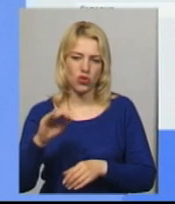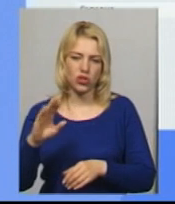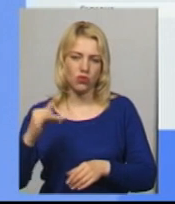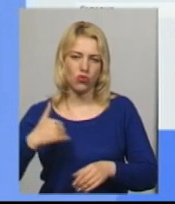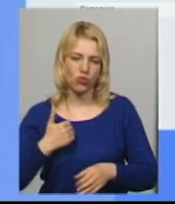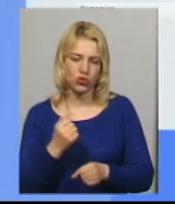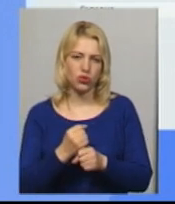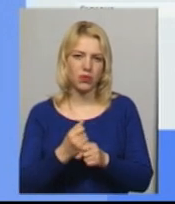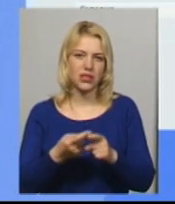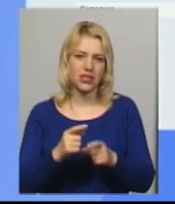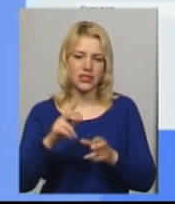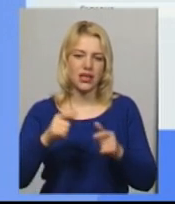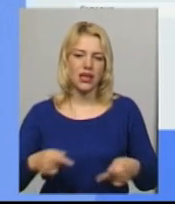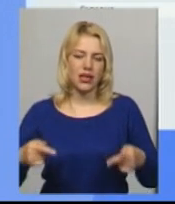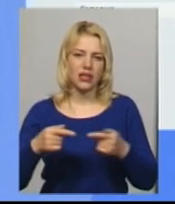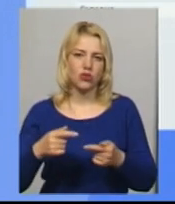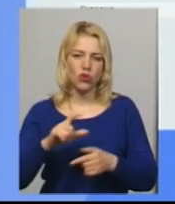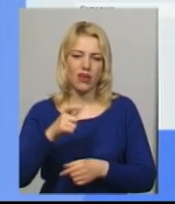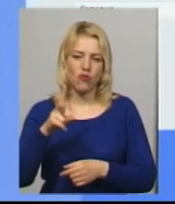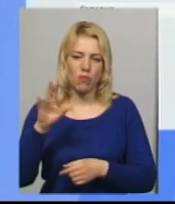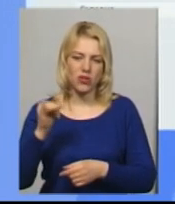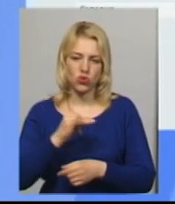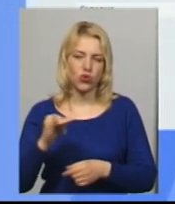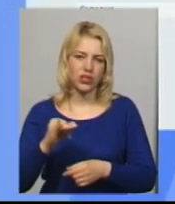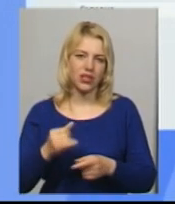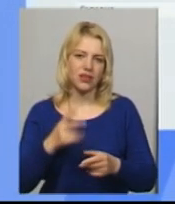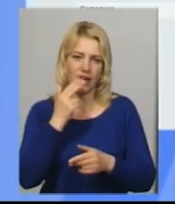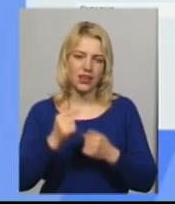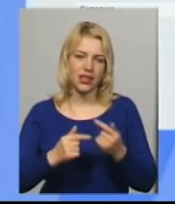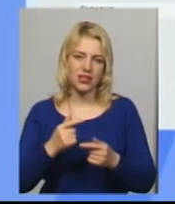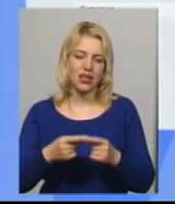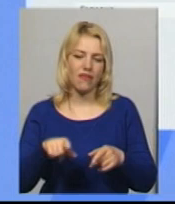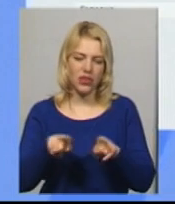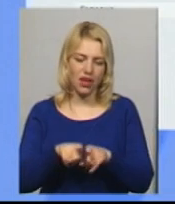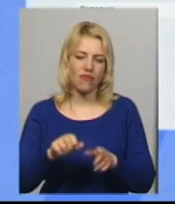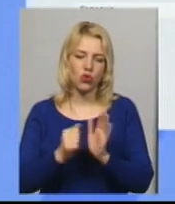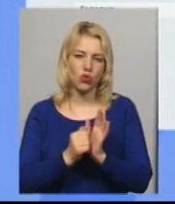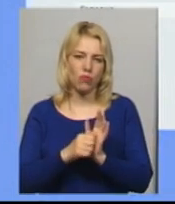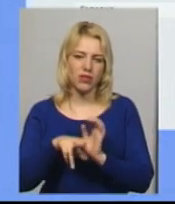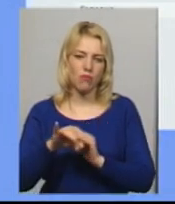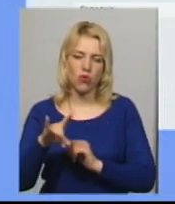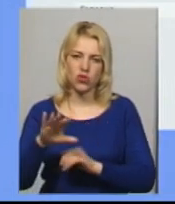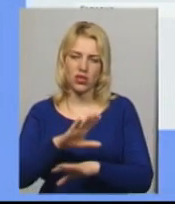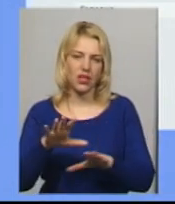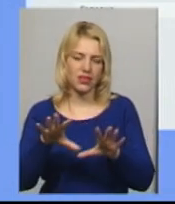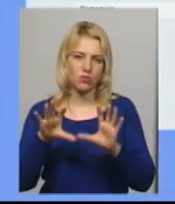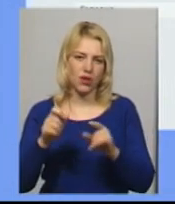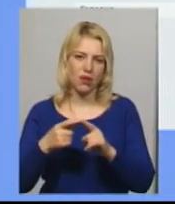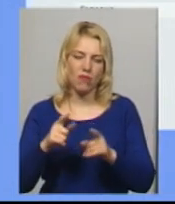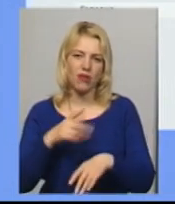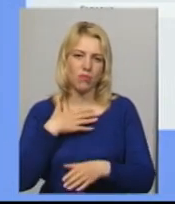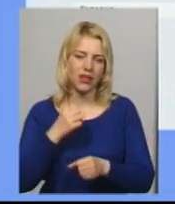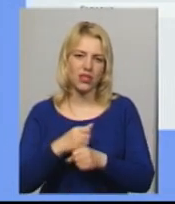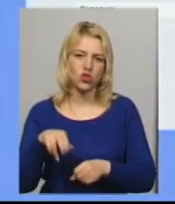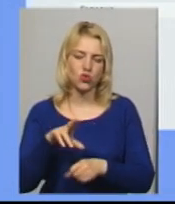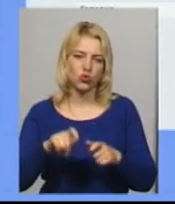згідно європейської традиції. Так, як це прийнято в демократичних країнах. Вітак у команді Петра Порошенка не сприймають жодних претензій, що до нібито